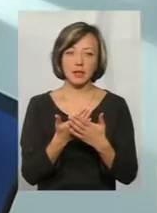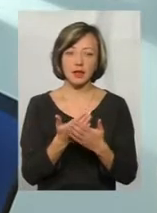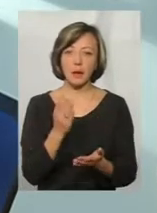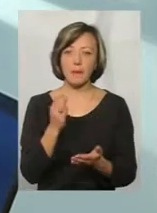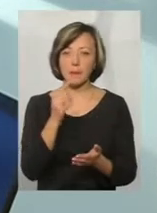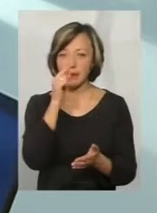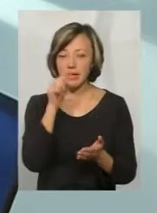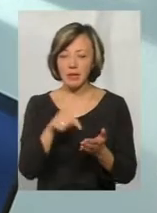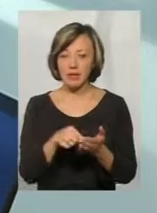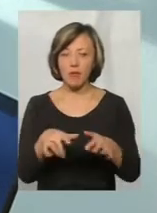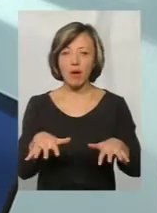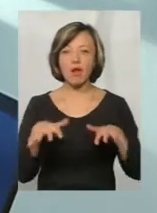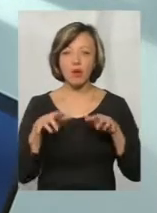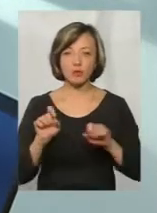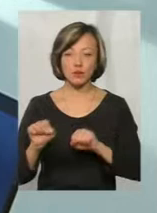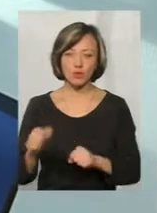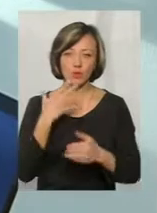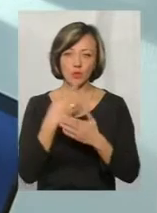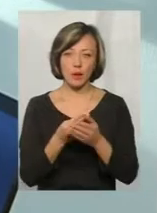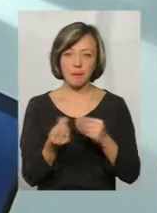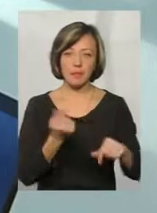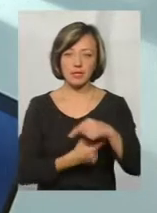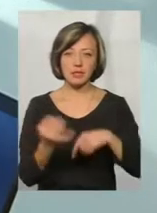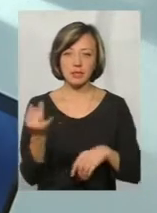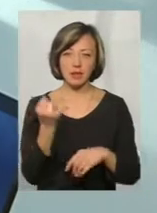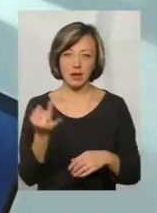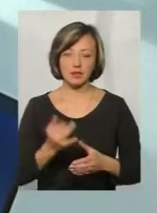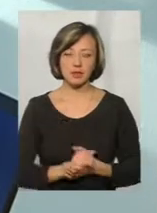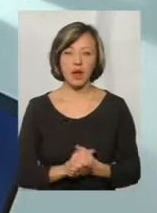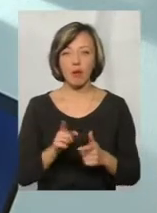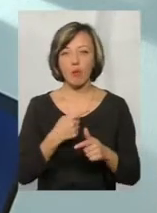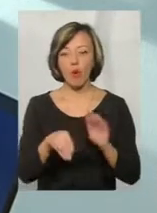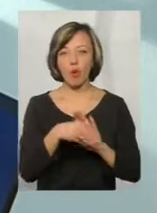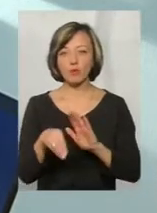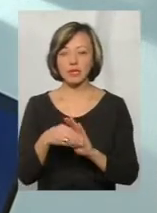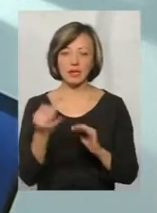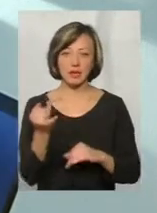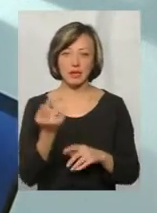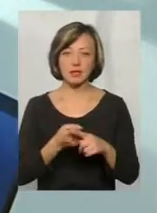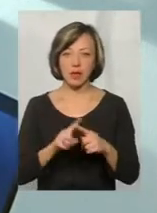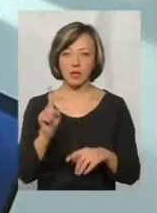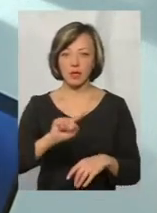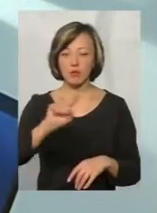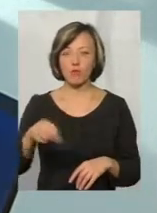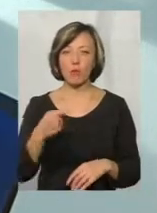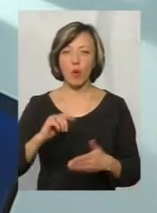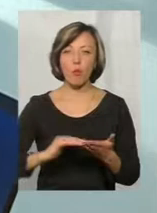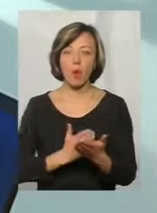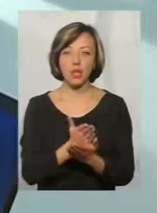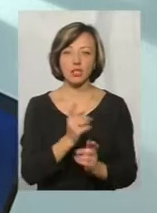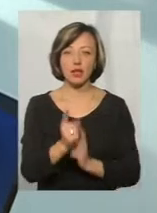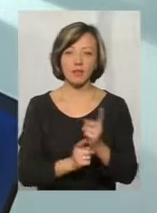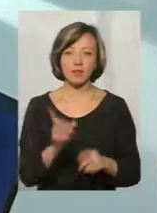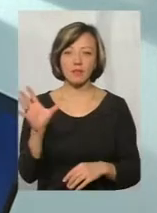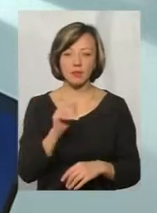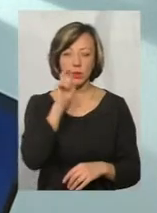парламенту виключно для того, аби відстоювати свої бізнес-інтереси або свої корупційні інтереси. Це одна з вимог політичної реформи, дуже добре, що всі